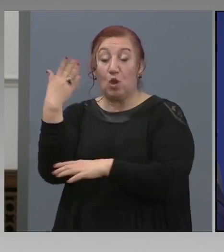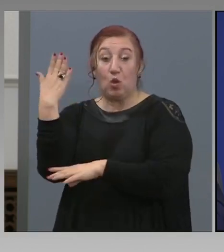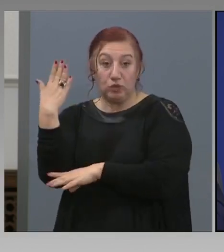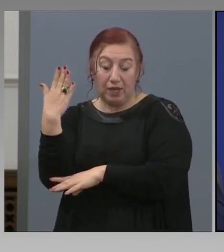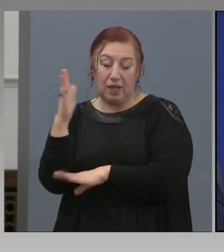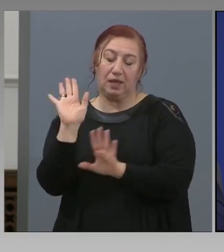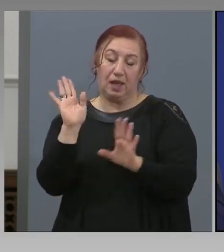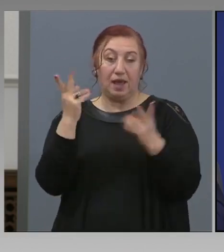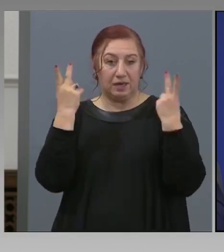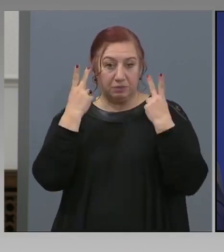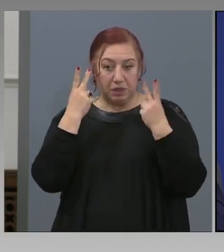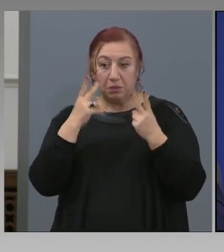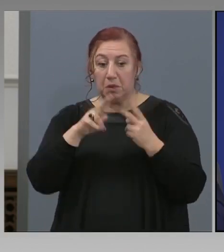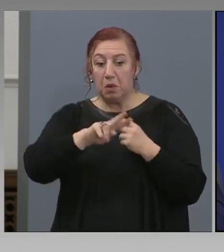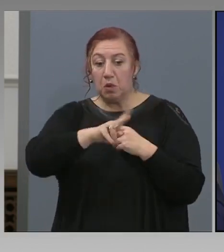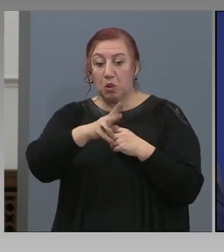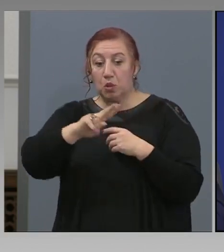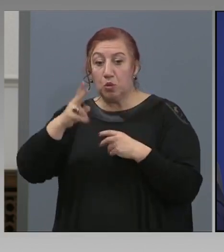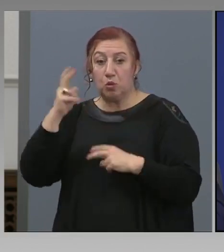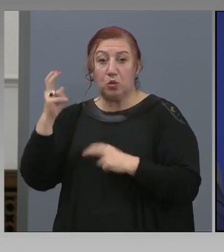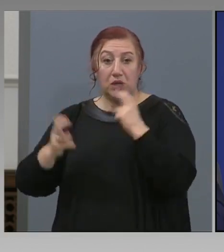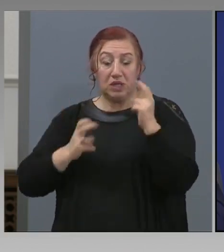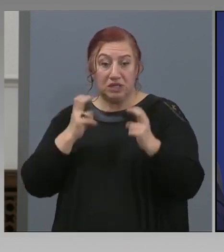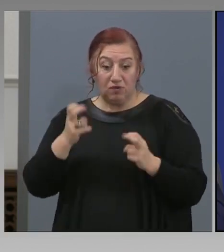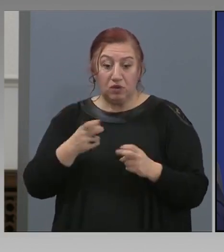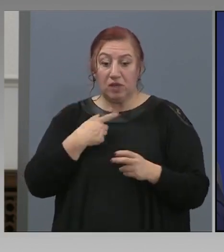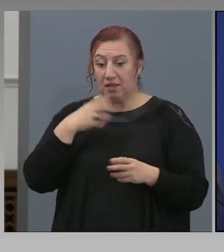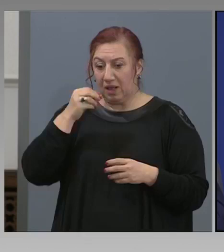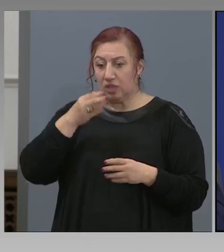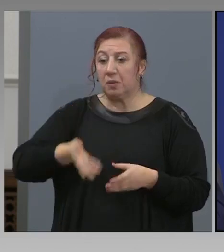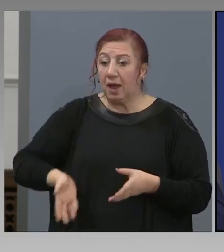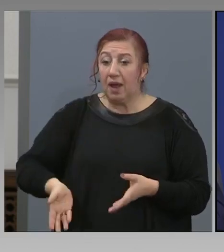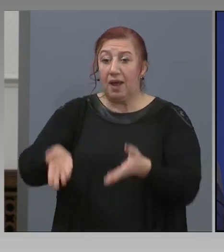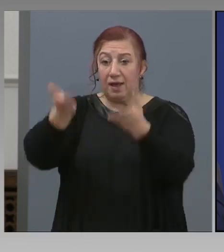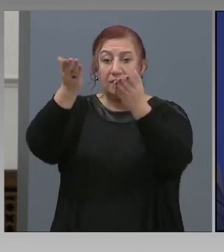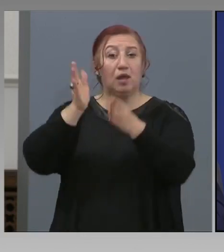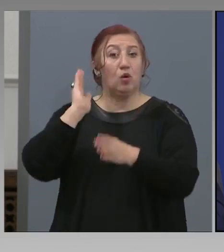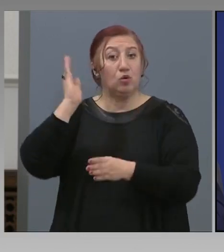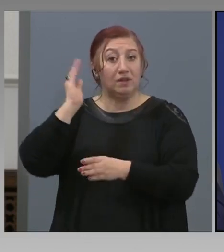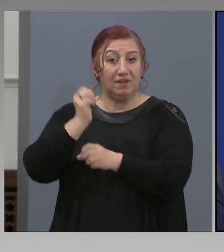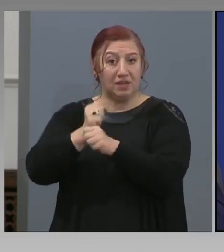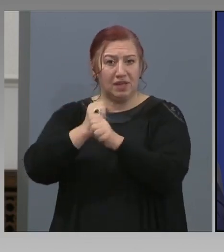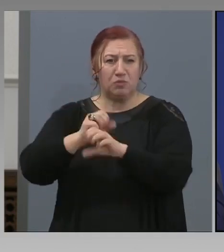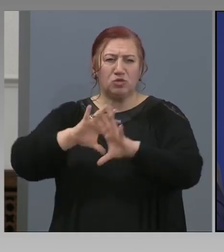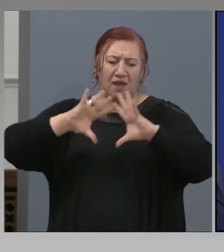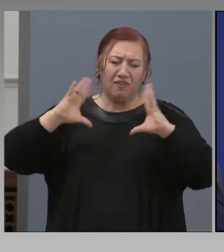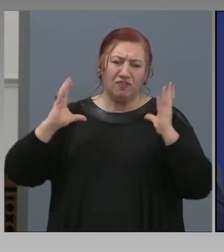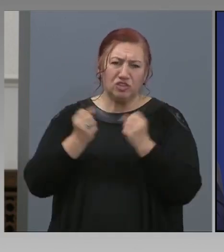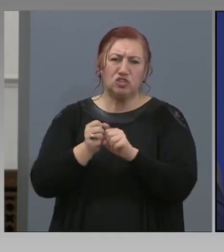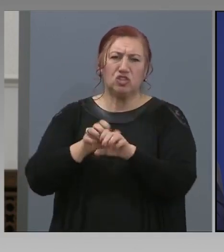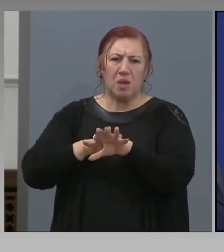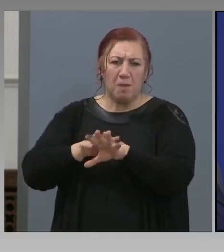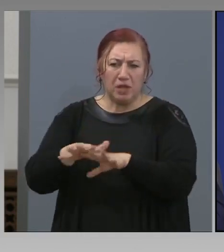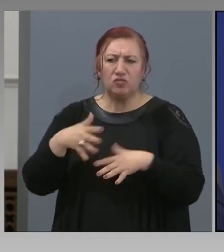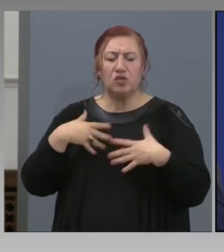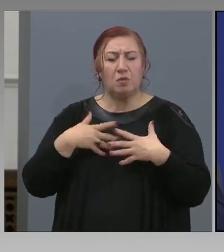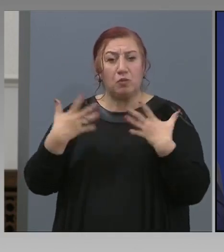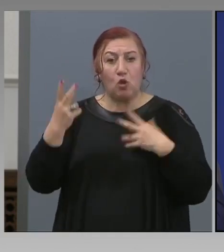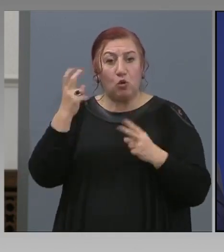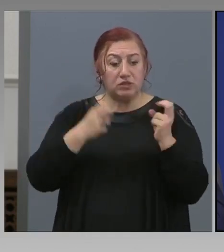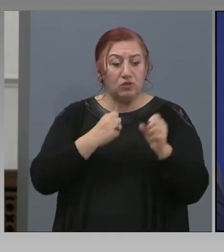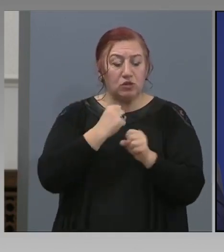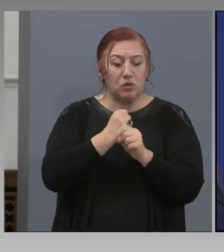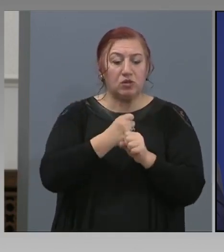Останалите заводи и да кажем, отивайте на работа, всички масово, макар, че много работят, особено в хранително,